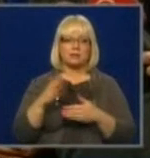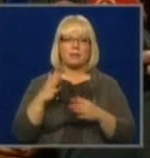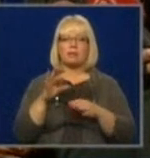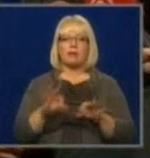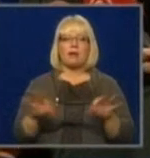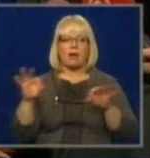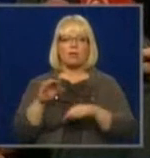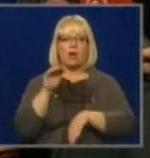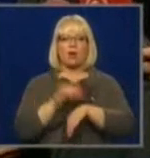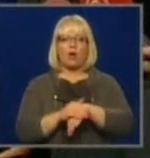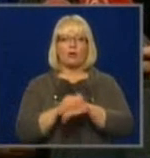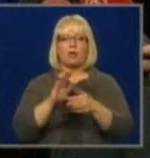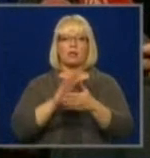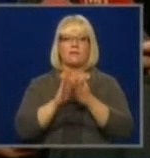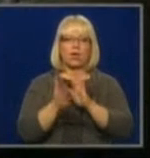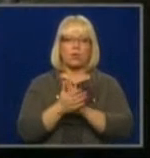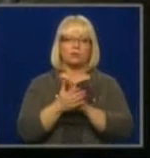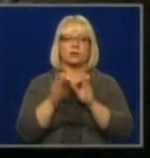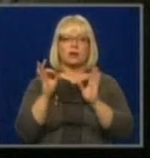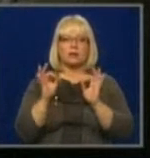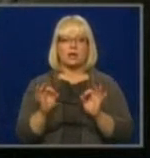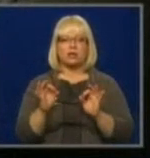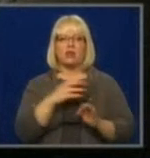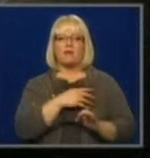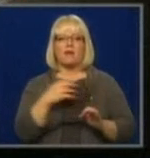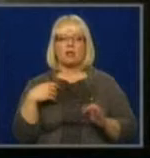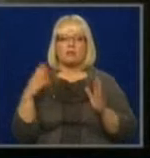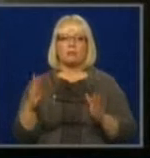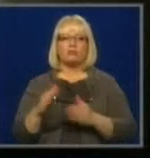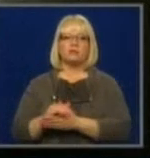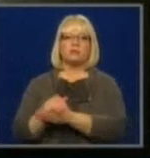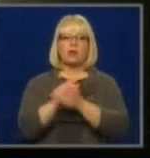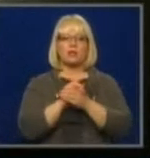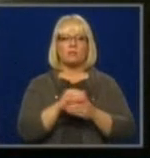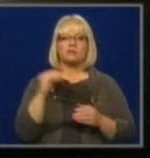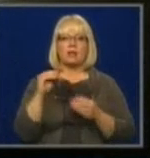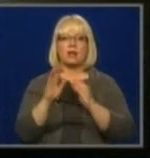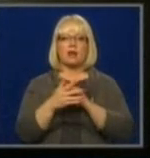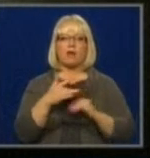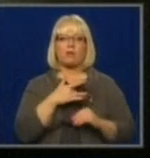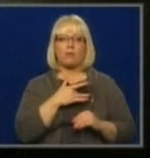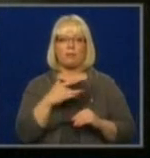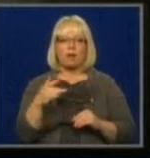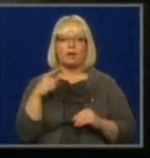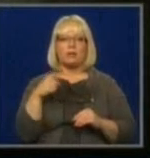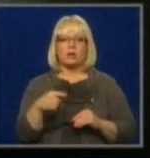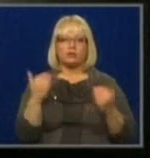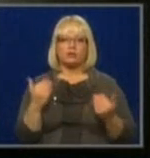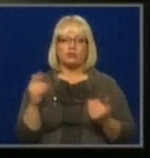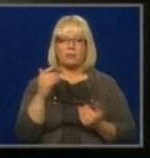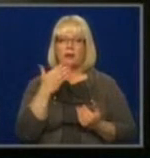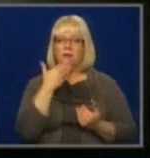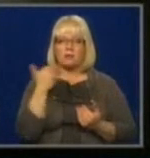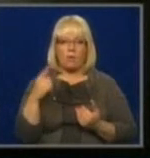konkrēta vienošanās, ka tieši valdībā būs vienotība un Zatler Reforma partija, tāds šobrīd nav.